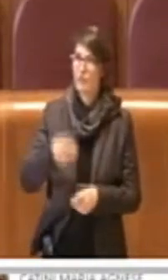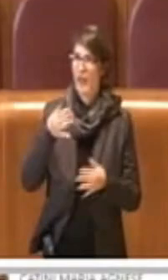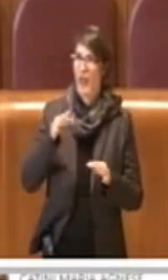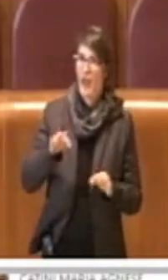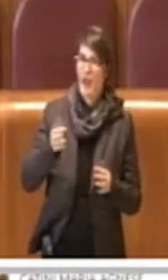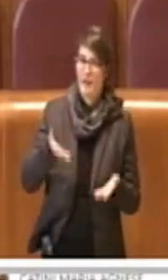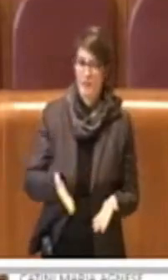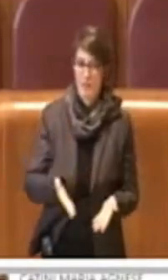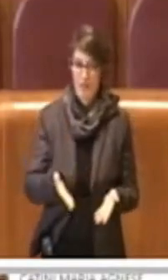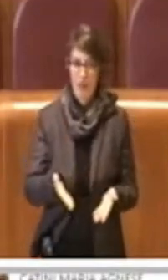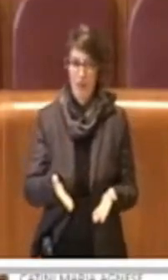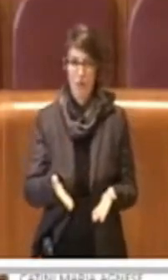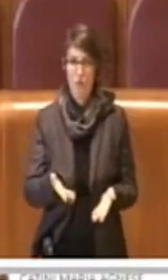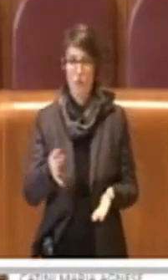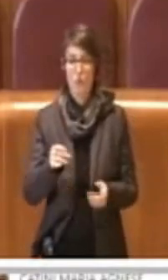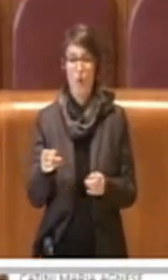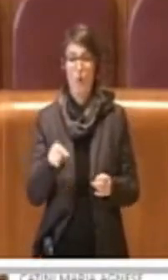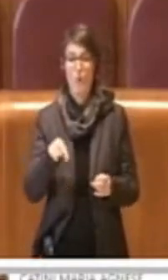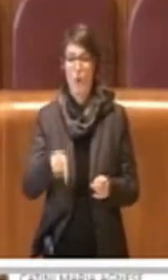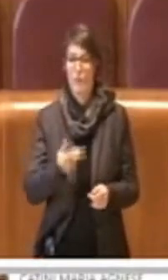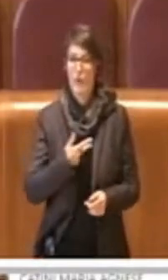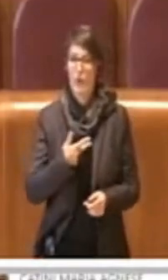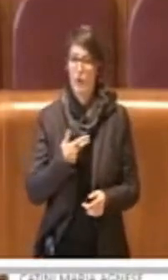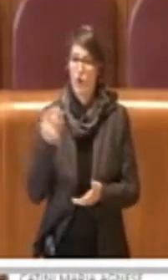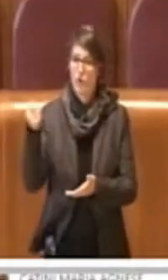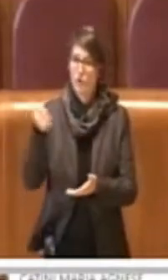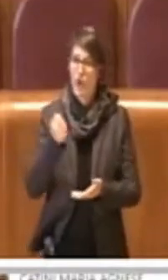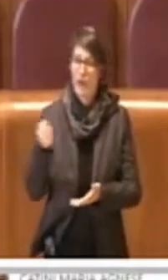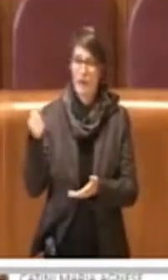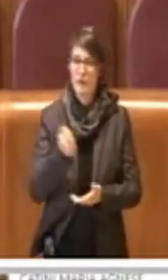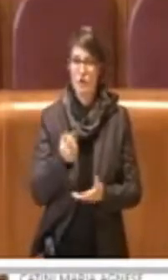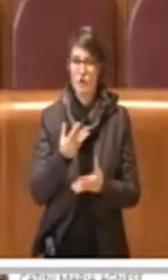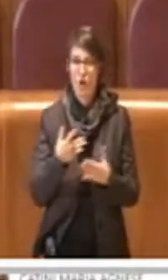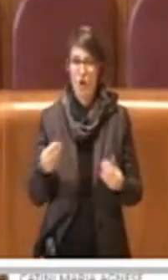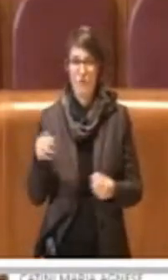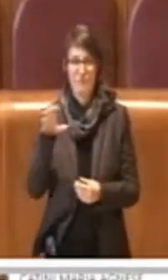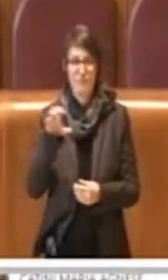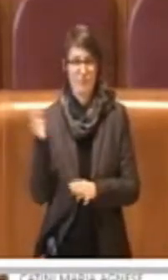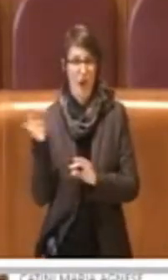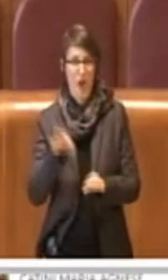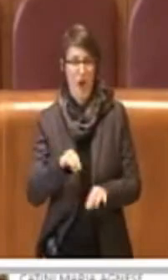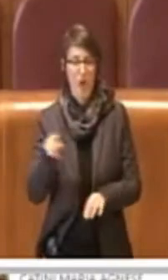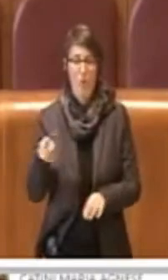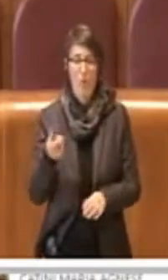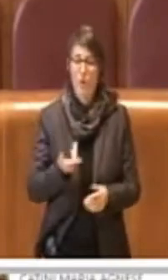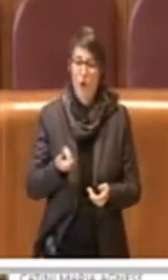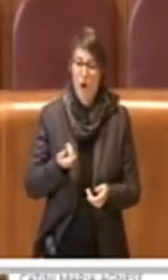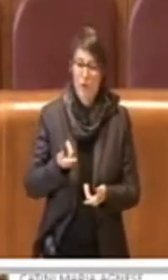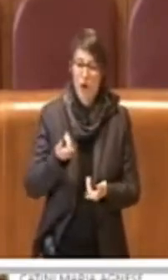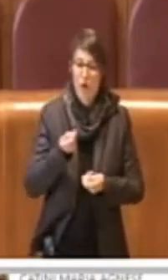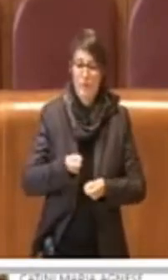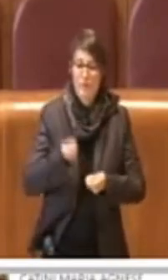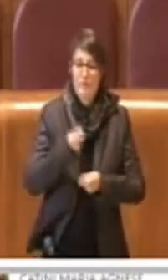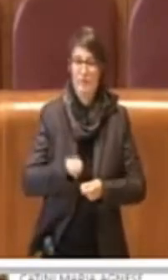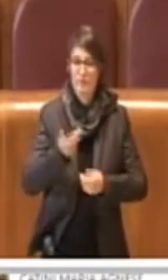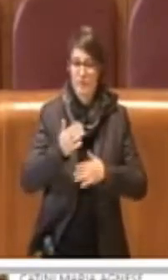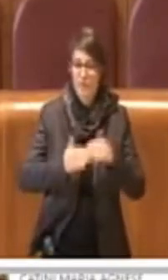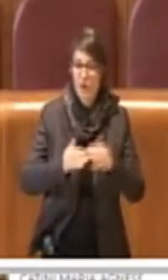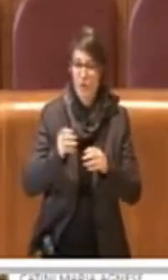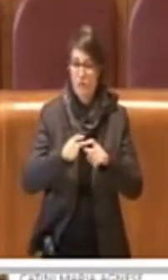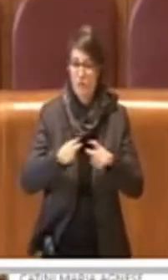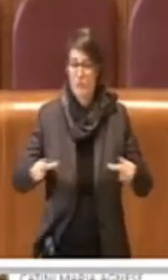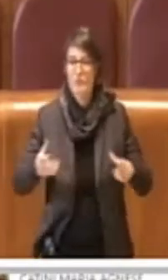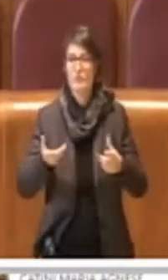cui vi sono così importanti risorse che arrivano dall'Europa per poter sviluppare le infrastrutture e la città